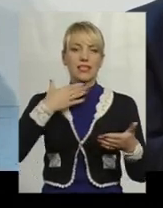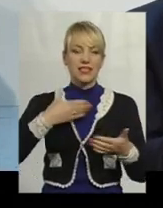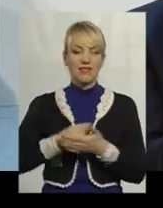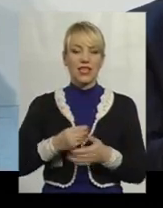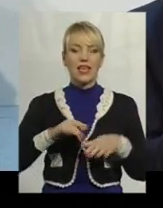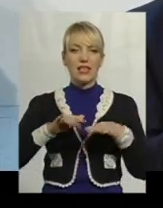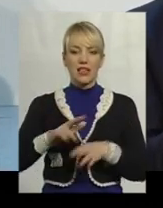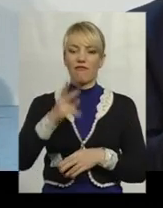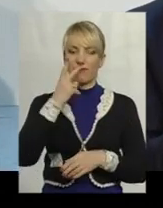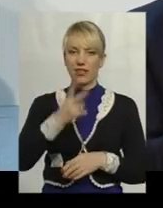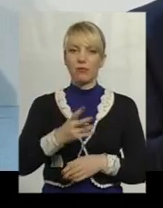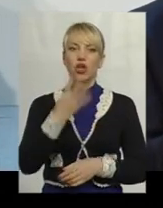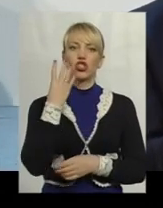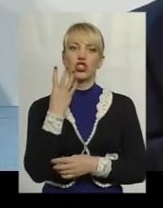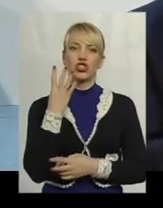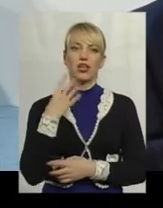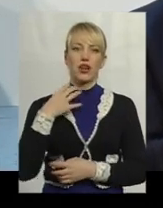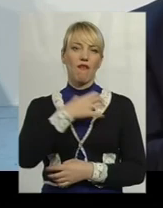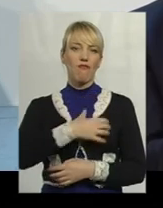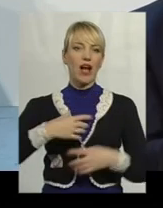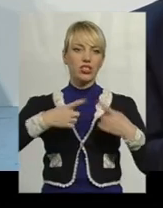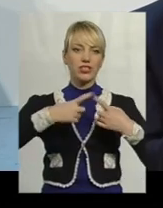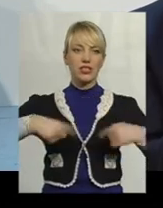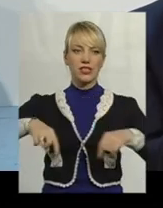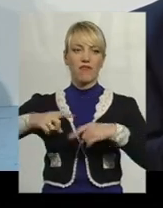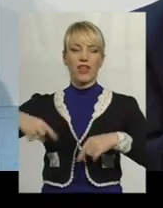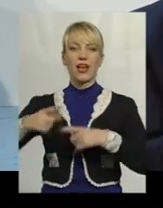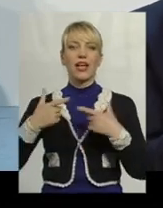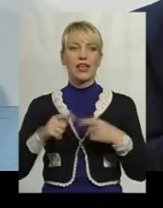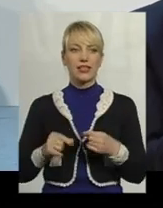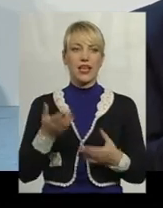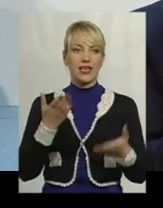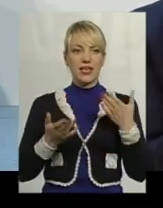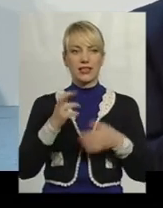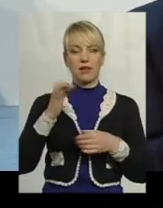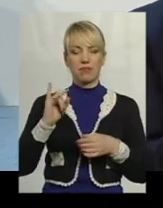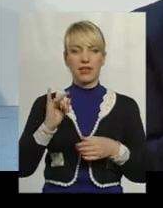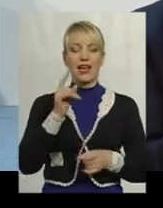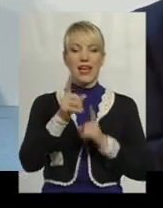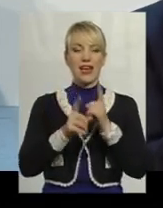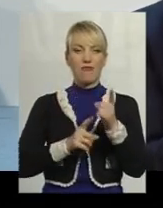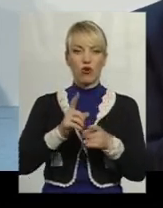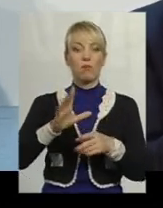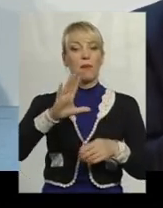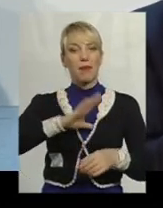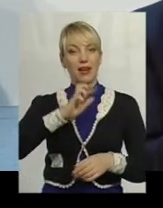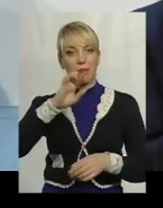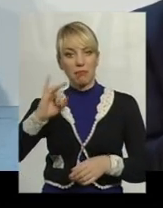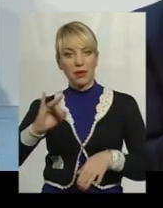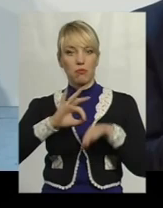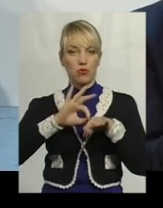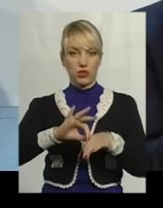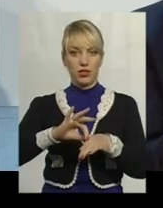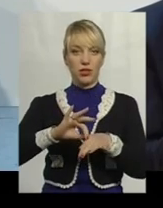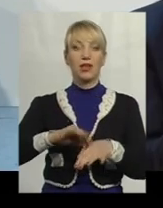4 найважніші сфери, де, якщо б реформи були був проведені, це б